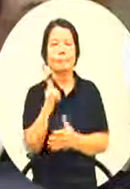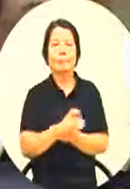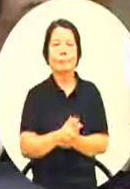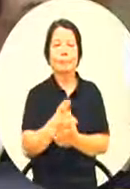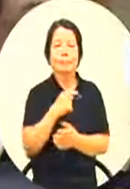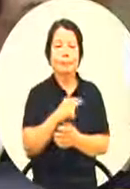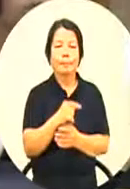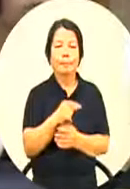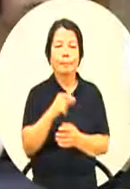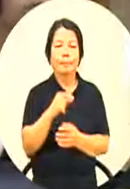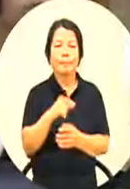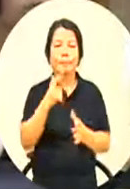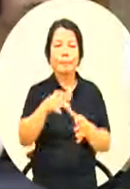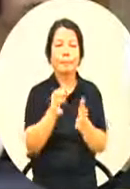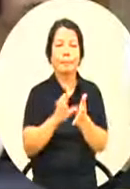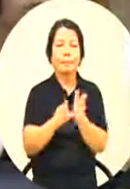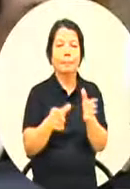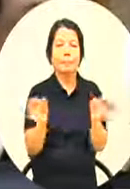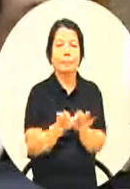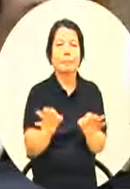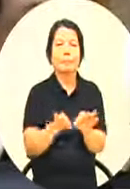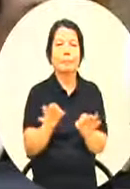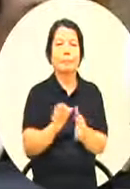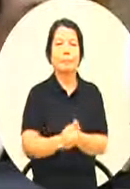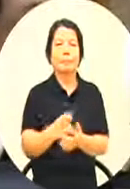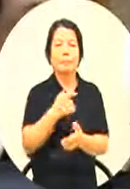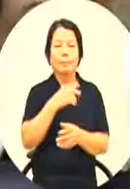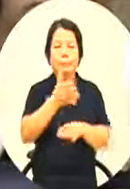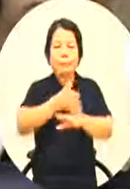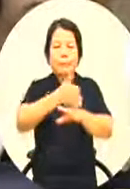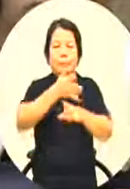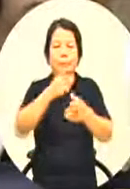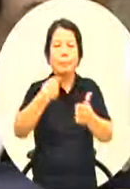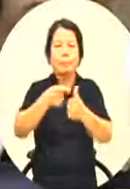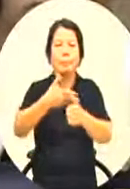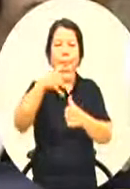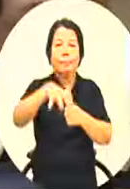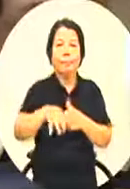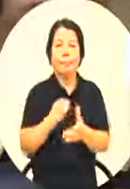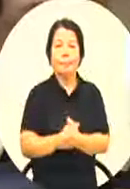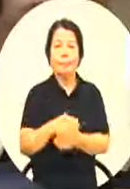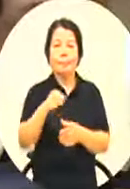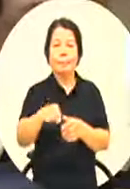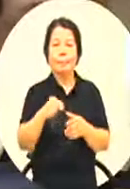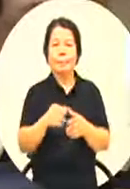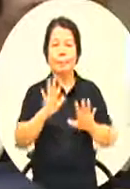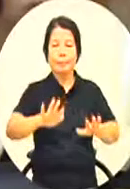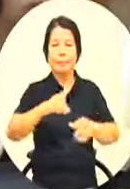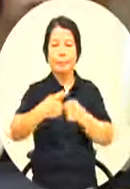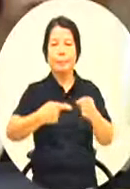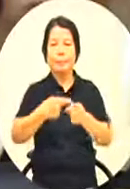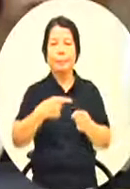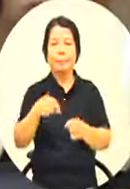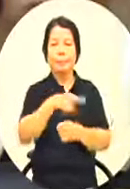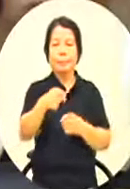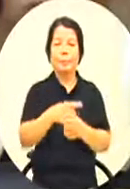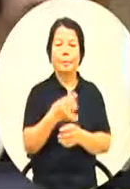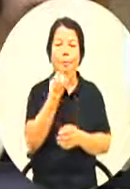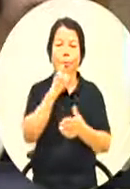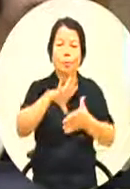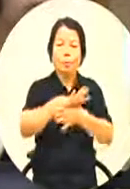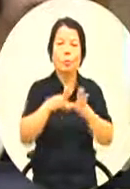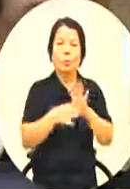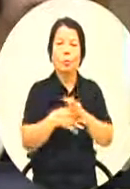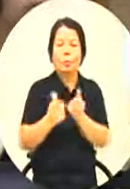我就觉得这个是很浪费的那也很感谢我们教育局这一次在今年的我们语文竞赛呢